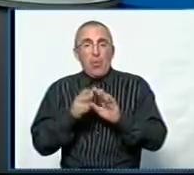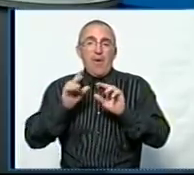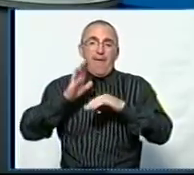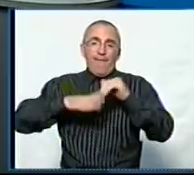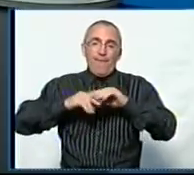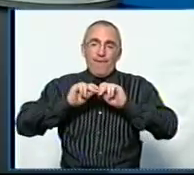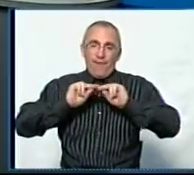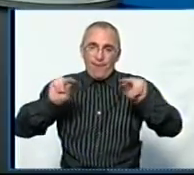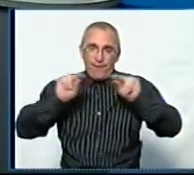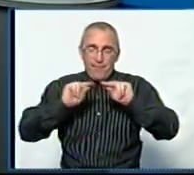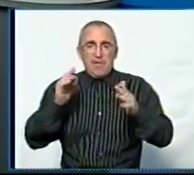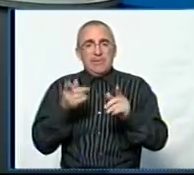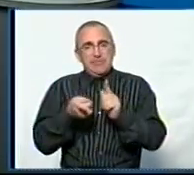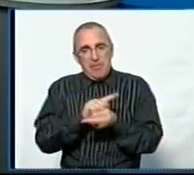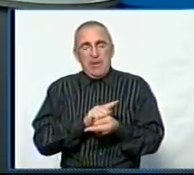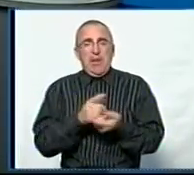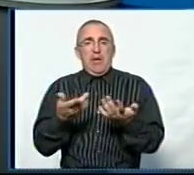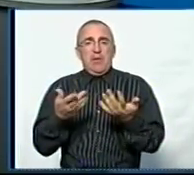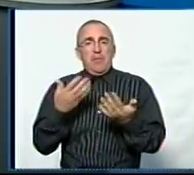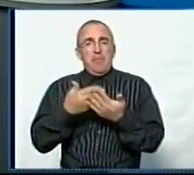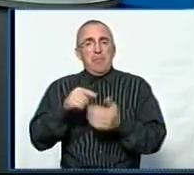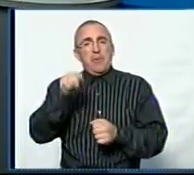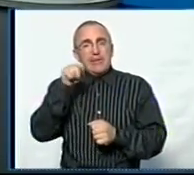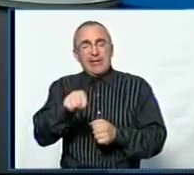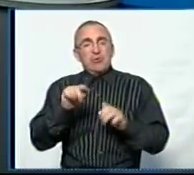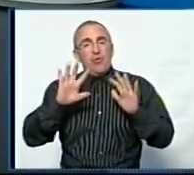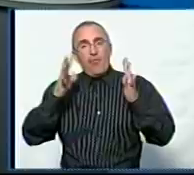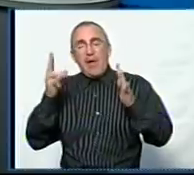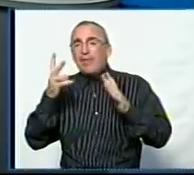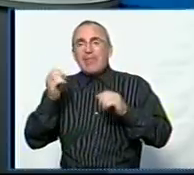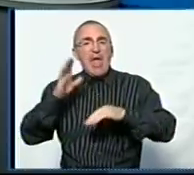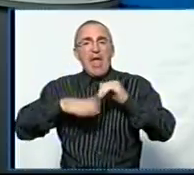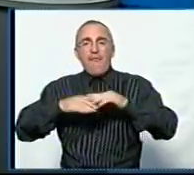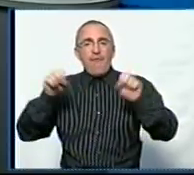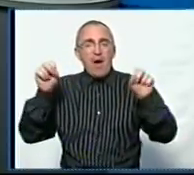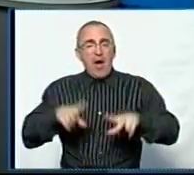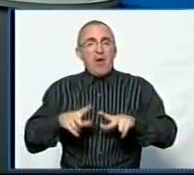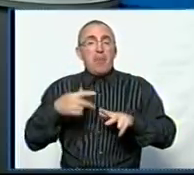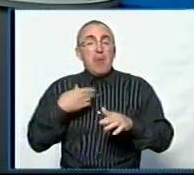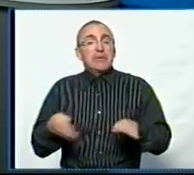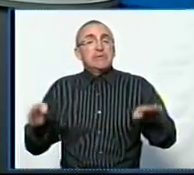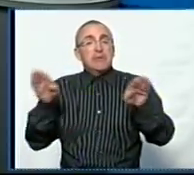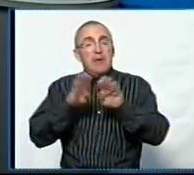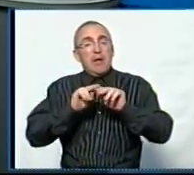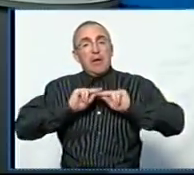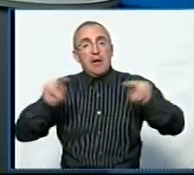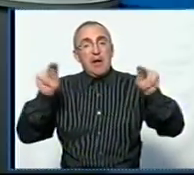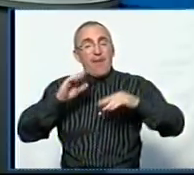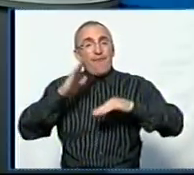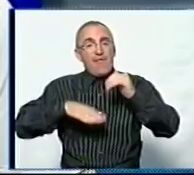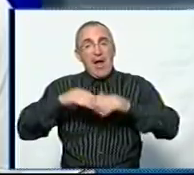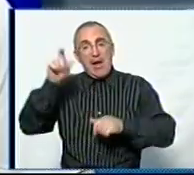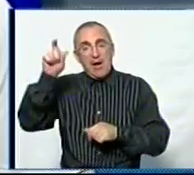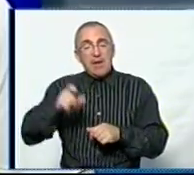змінилася. Близько тисячу випадків нефахового викладання ми змогли закрити викладанням фахівцями.